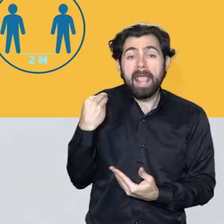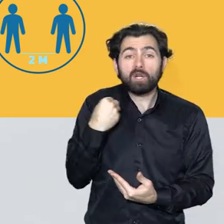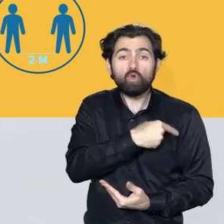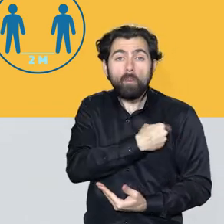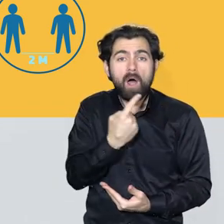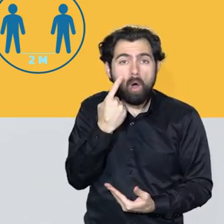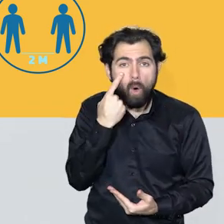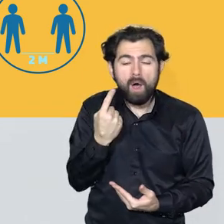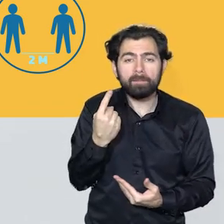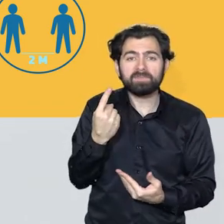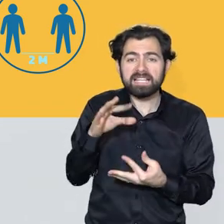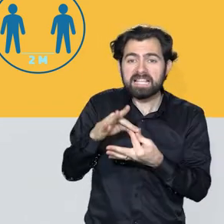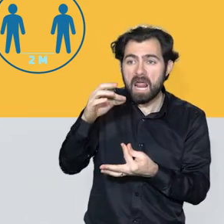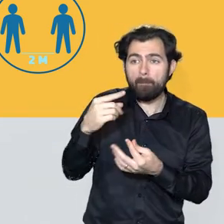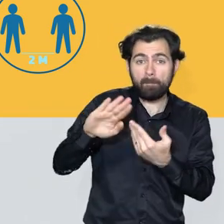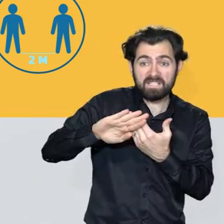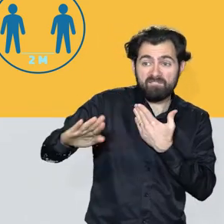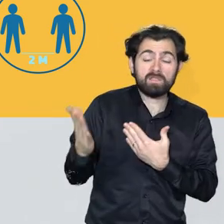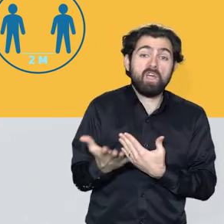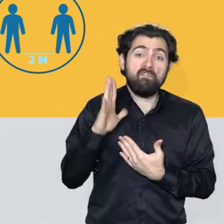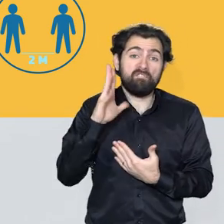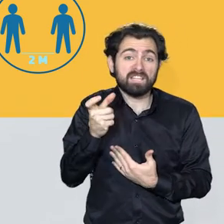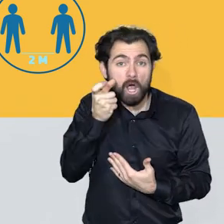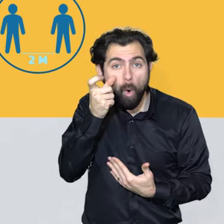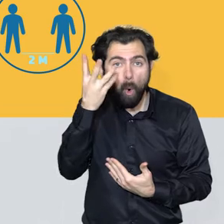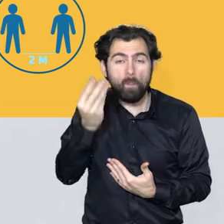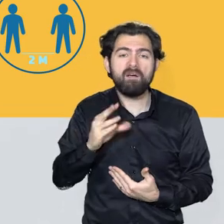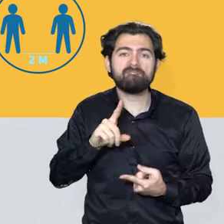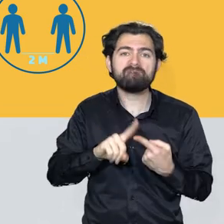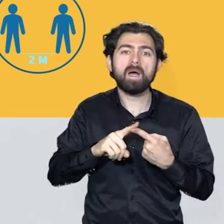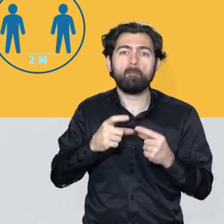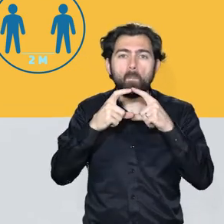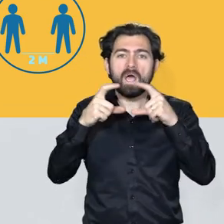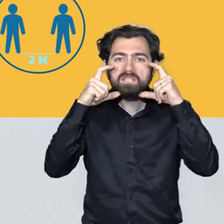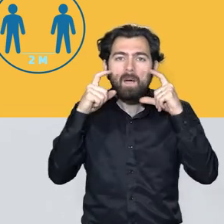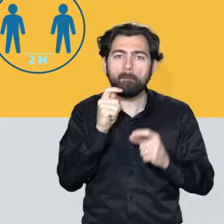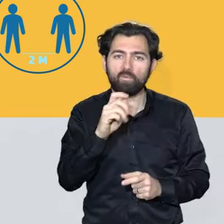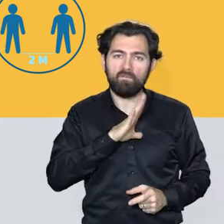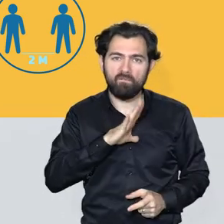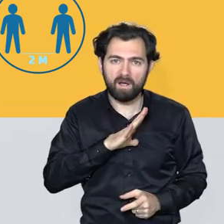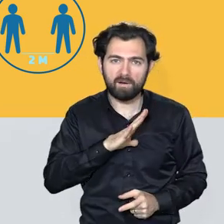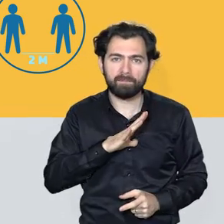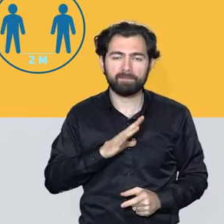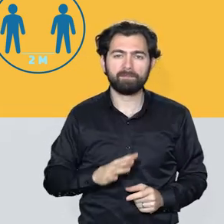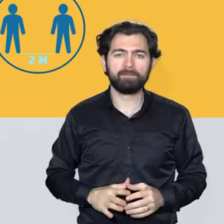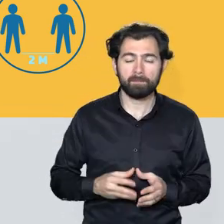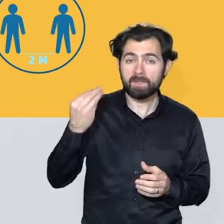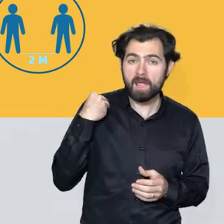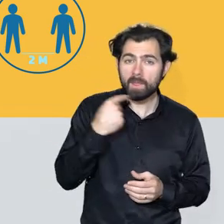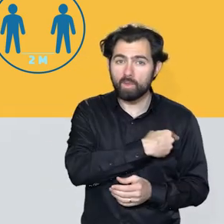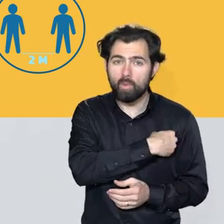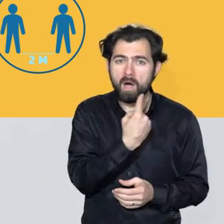Yeni normalimiz mesafeye daha çok dikkat etmek ve maske takmak. Yeni normal aslında bize